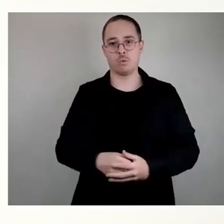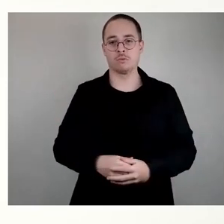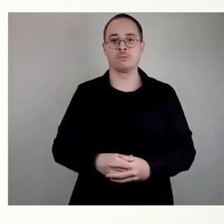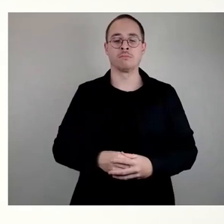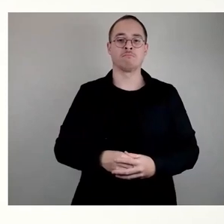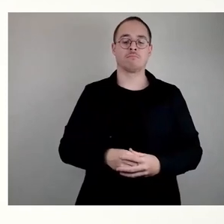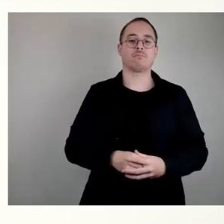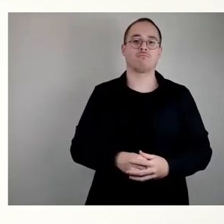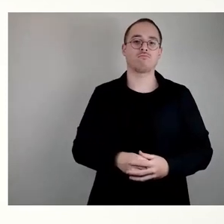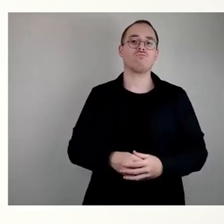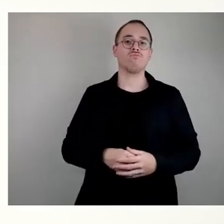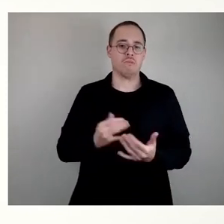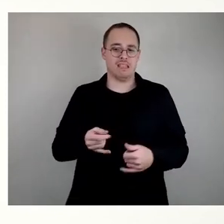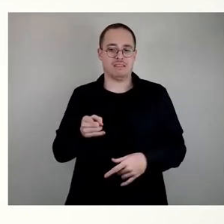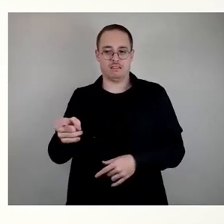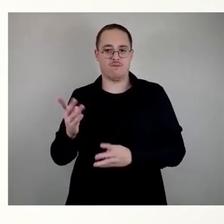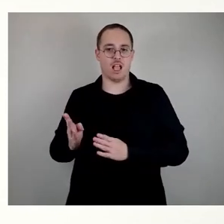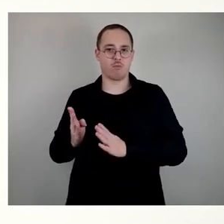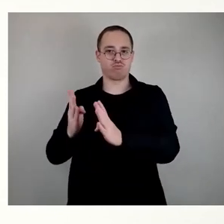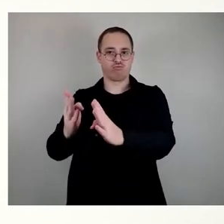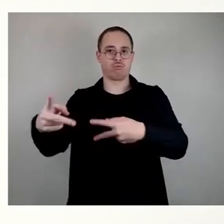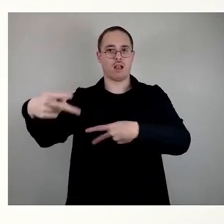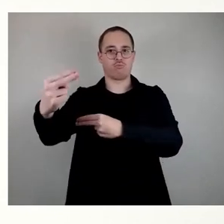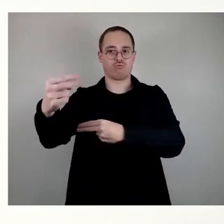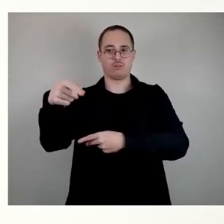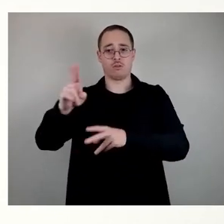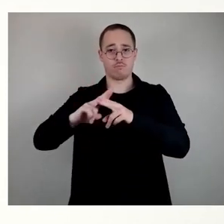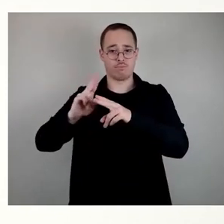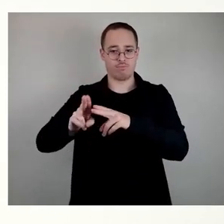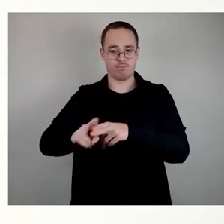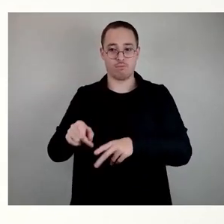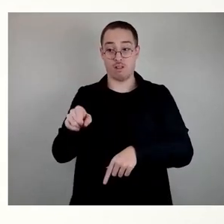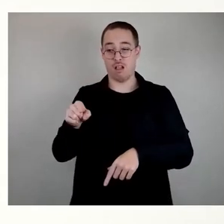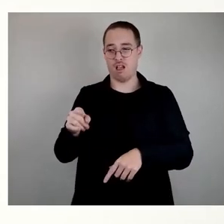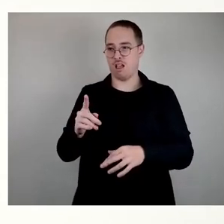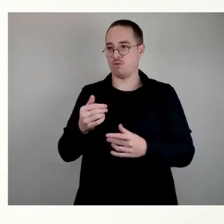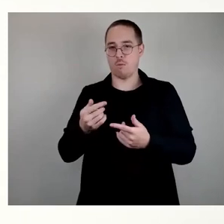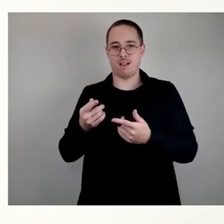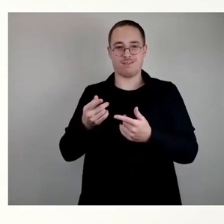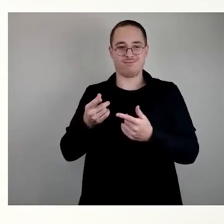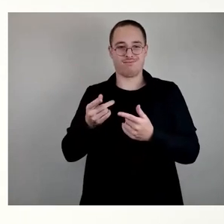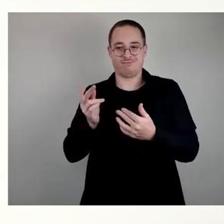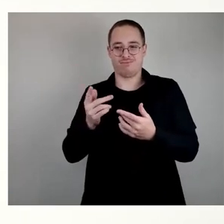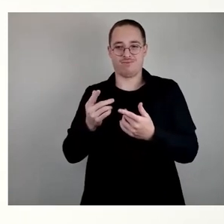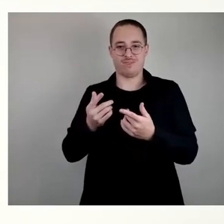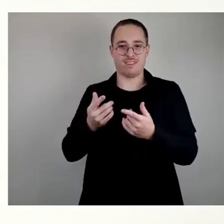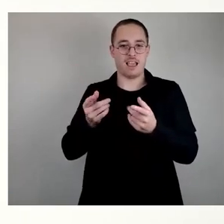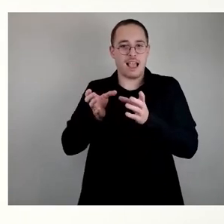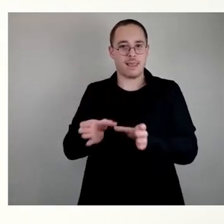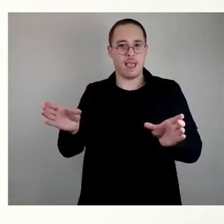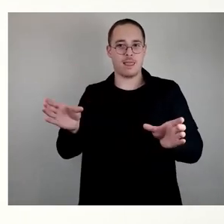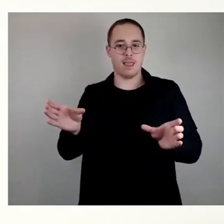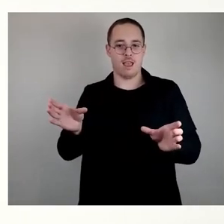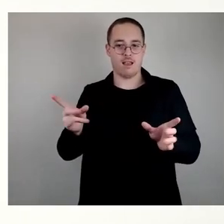der Faktor vorgegaukelt, wir hätten dort eine separate Radverkehrsanlage, die aber kein Anfang und kein Ende hat, weil sie sozusagen von der